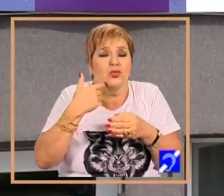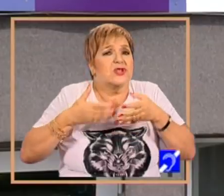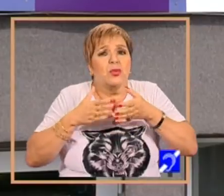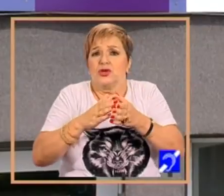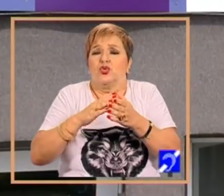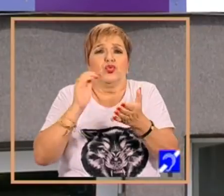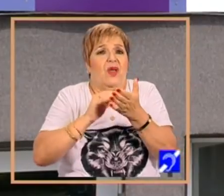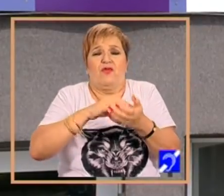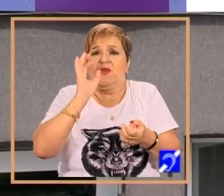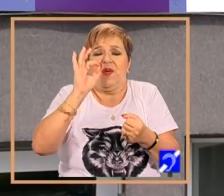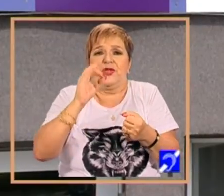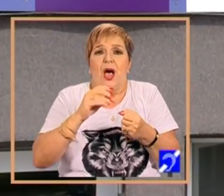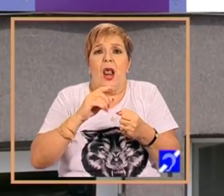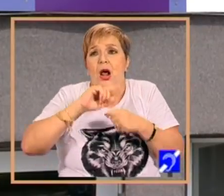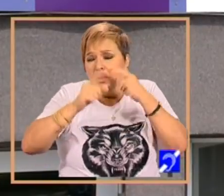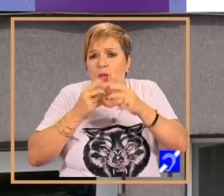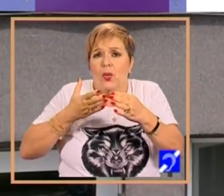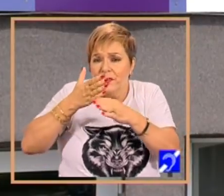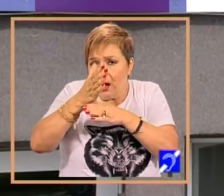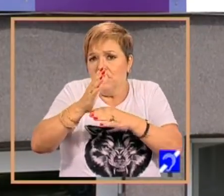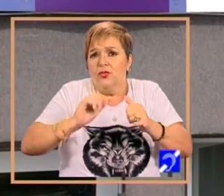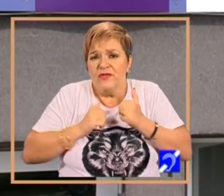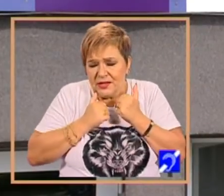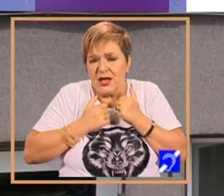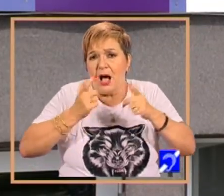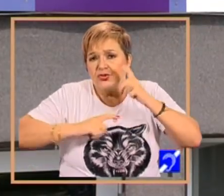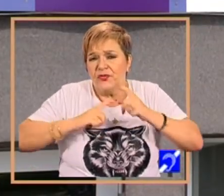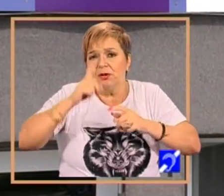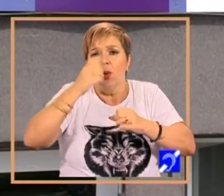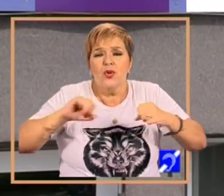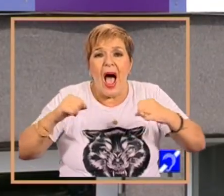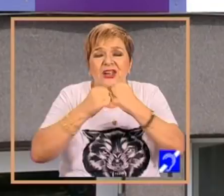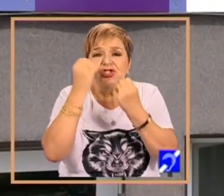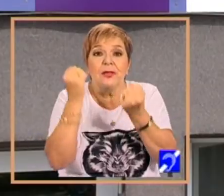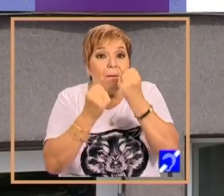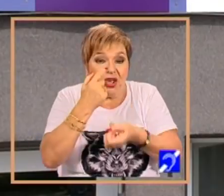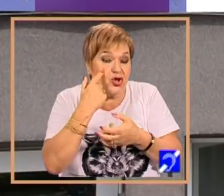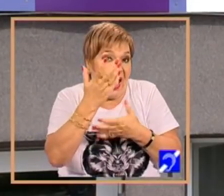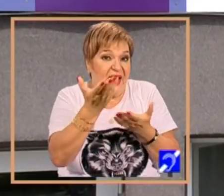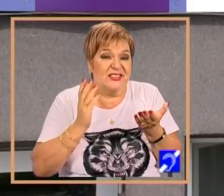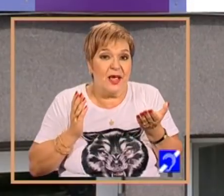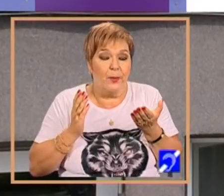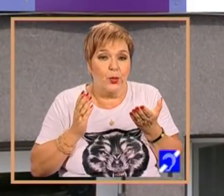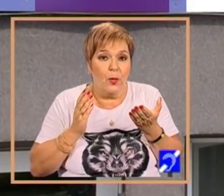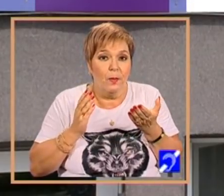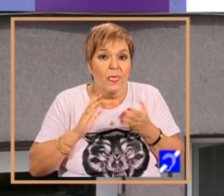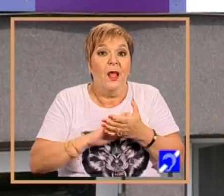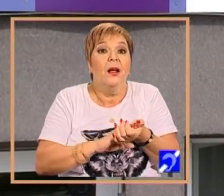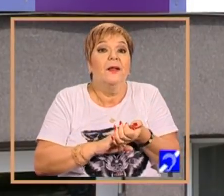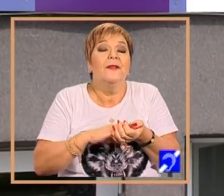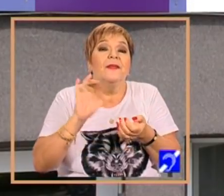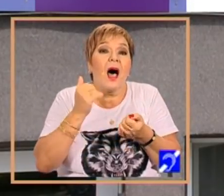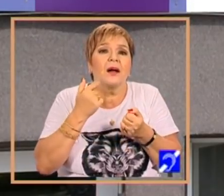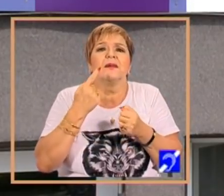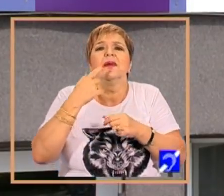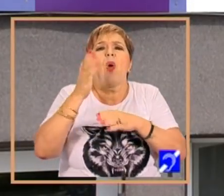o dizabilitate, ci supraviețuitori ai accidentelor de mașină. Copii, în general, în accidentele de mașină supraviețuiesc. Dar, bineînțeles,